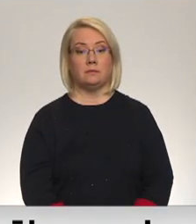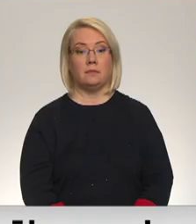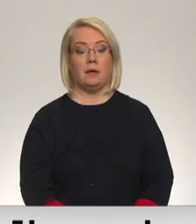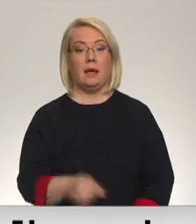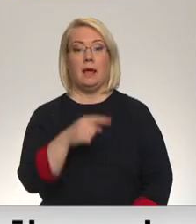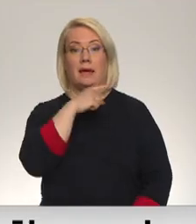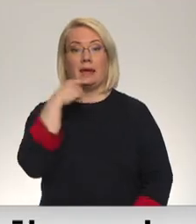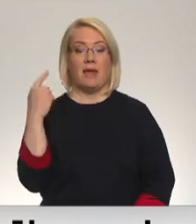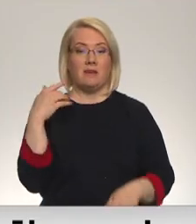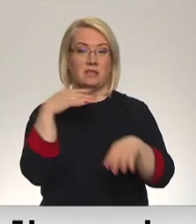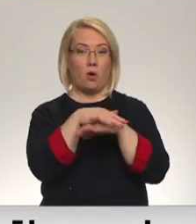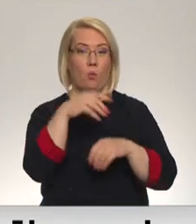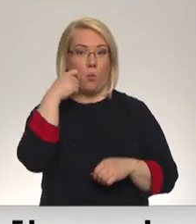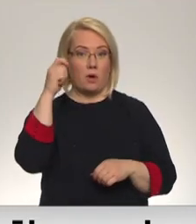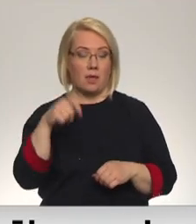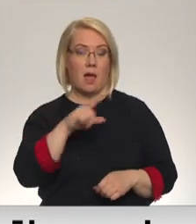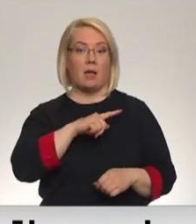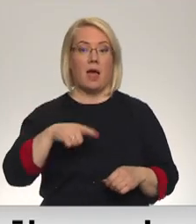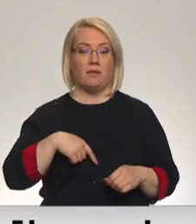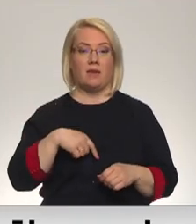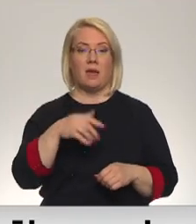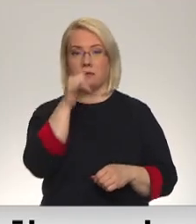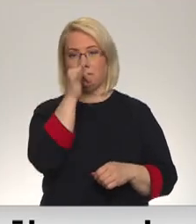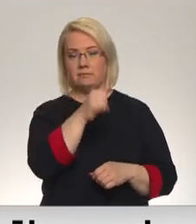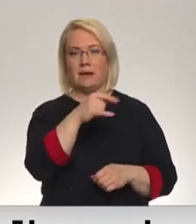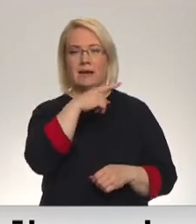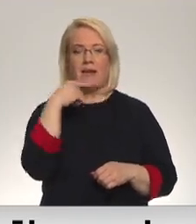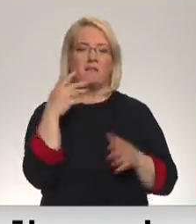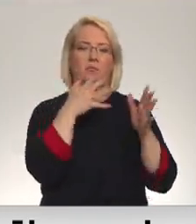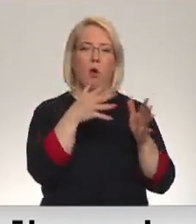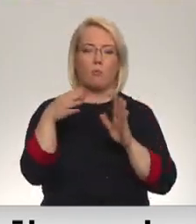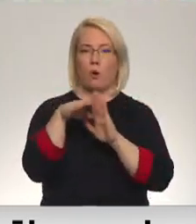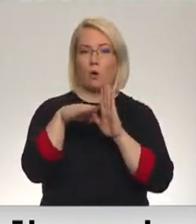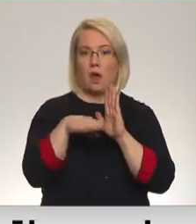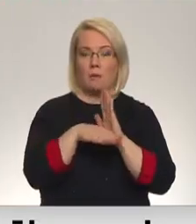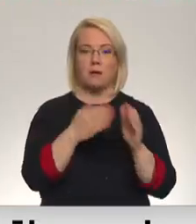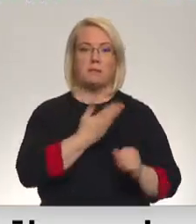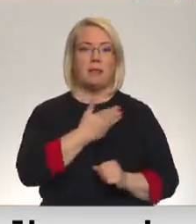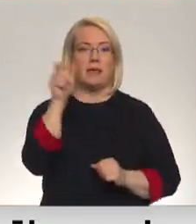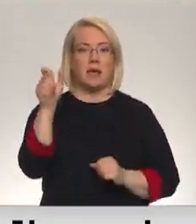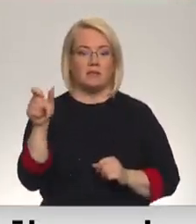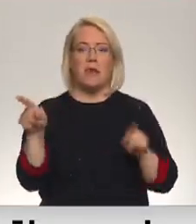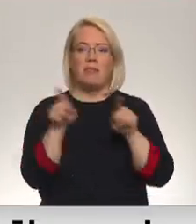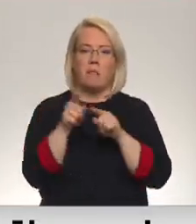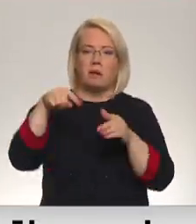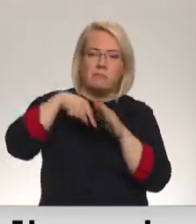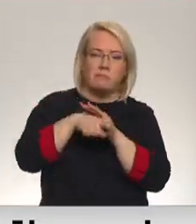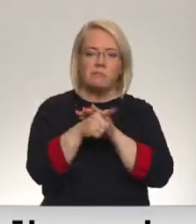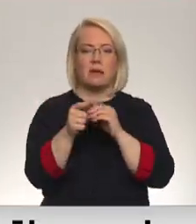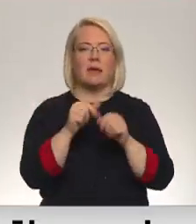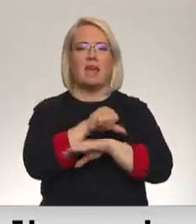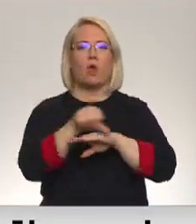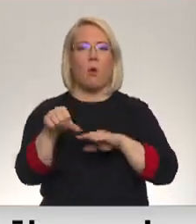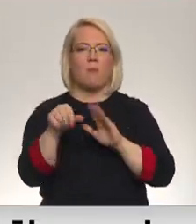Līdz ar Krievijas iebrukumu Ukrainā Latvijā netiek translēti Kremļa propagandas kanāli. Taču iedzīvotāji tik un tā mēģina ierobežojumus apiet